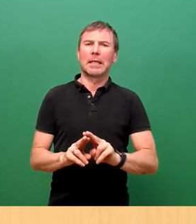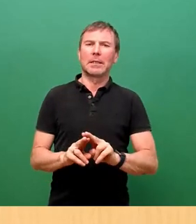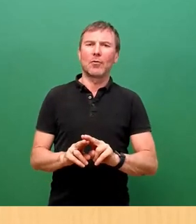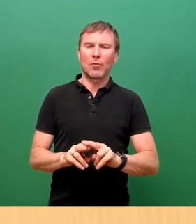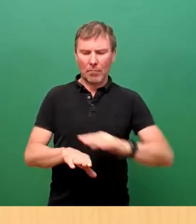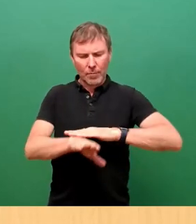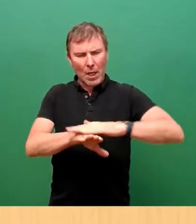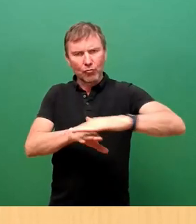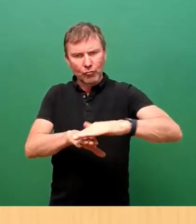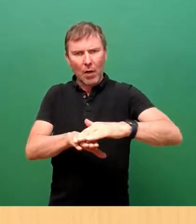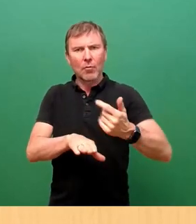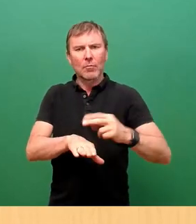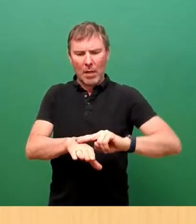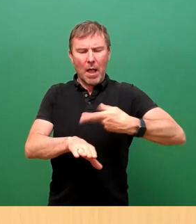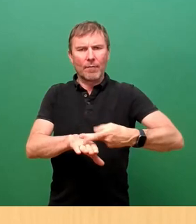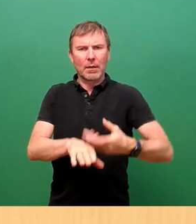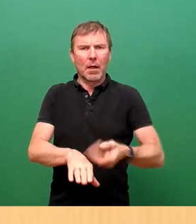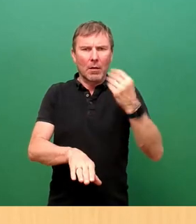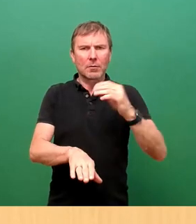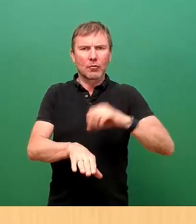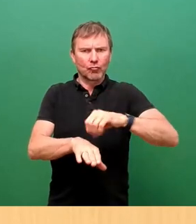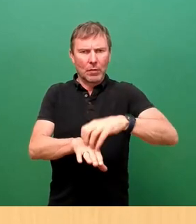Stauffenbergallee. Auch da kann ich Ihnen sagen,